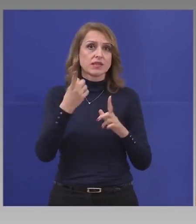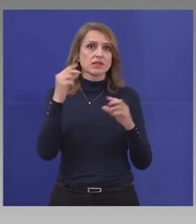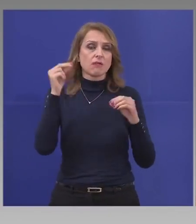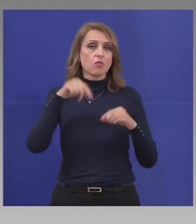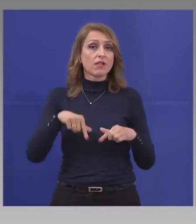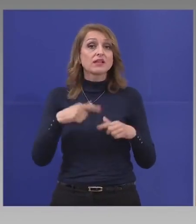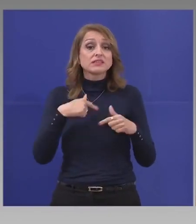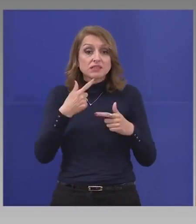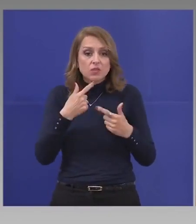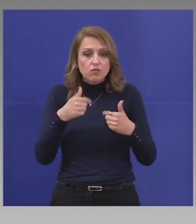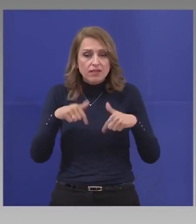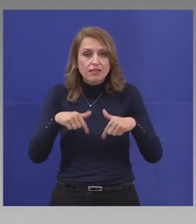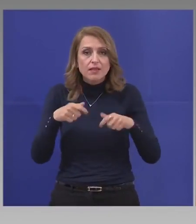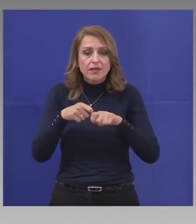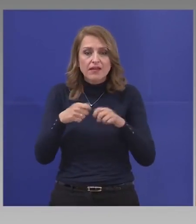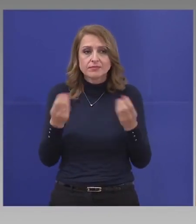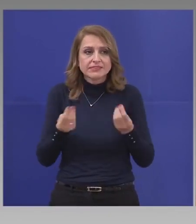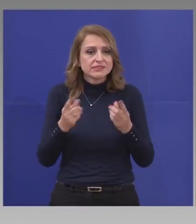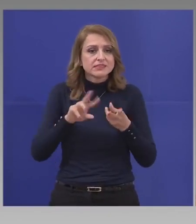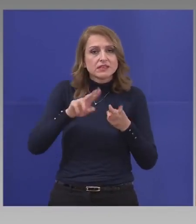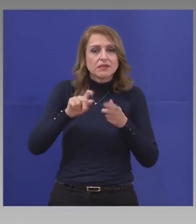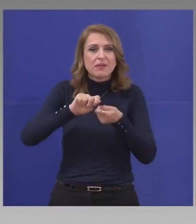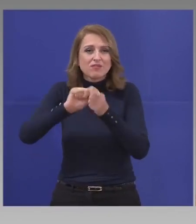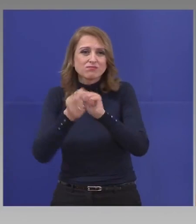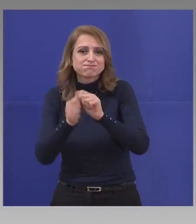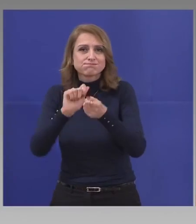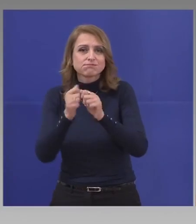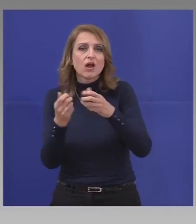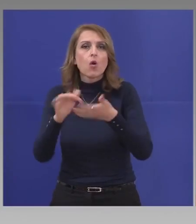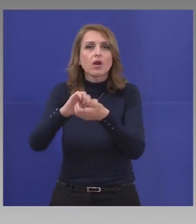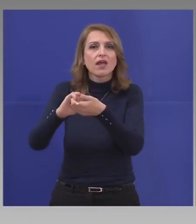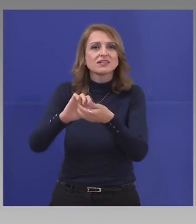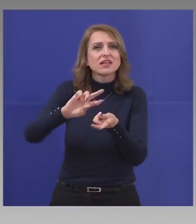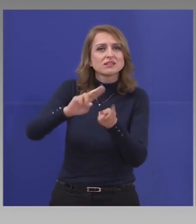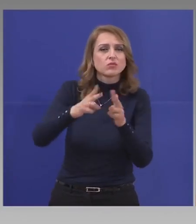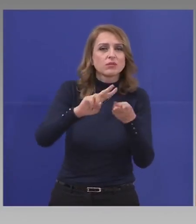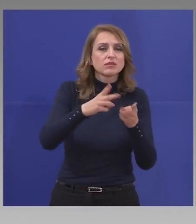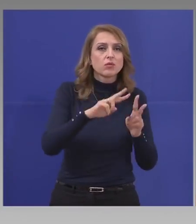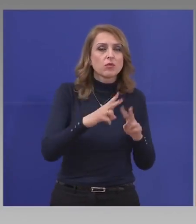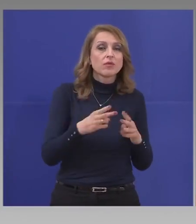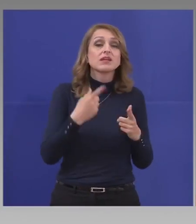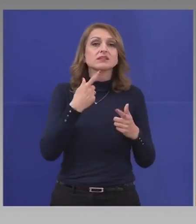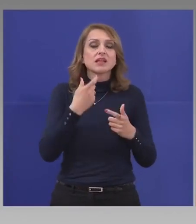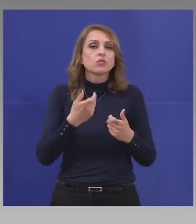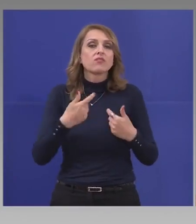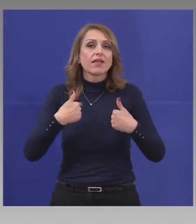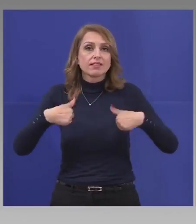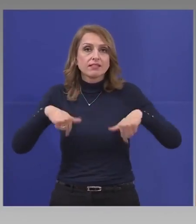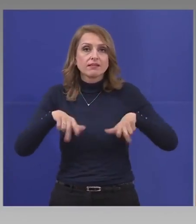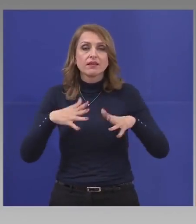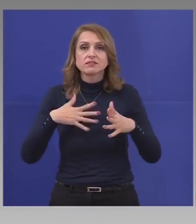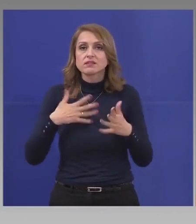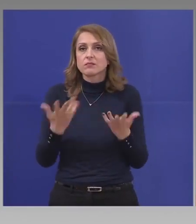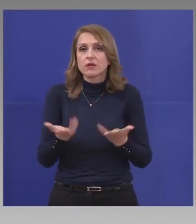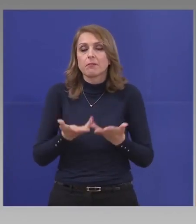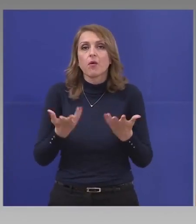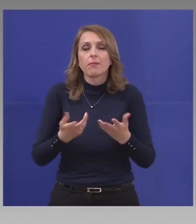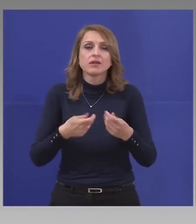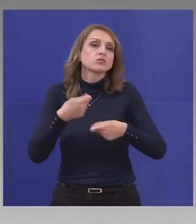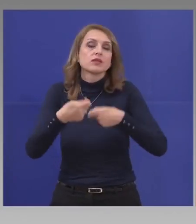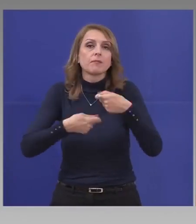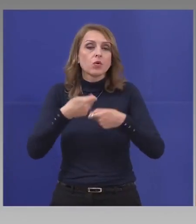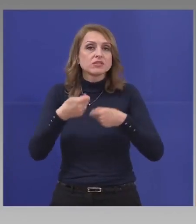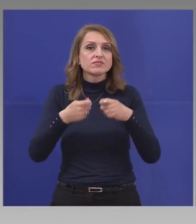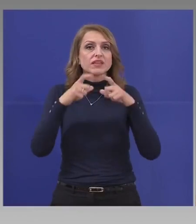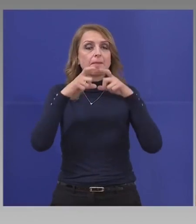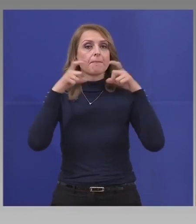реорганизиране на производство, на маски, на всичко, което нашата индустрия да си го произведе. защото ако чакаме, тази поръчка приемна